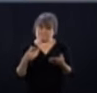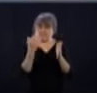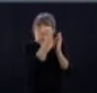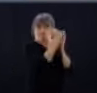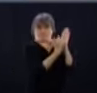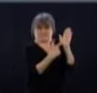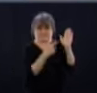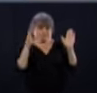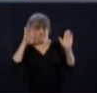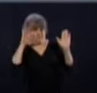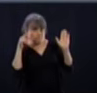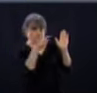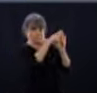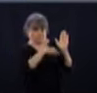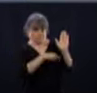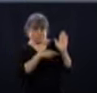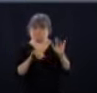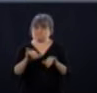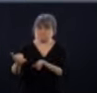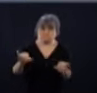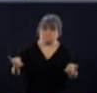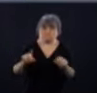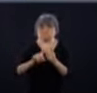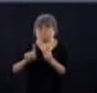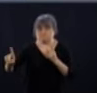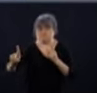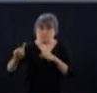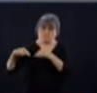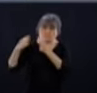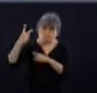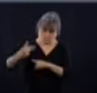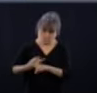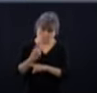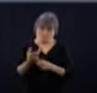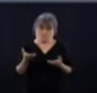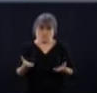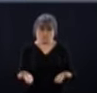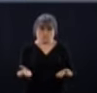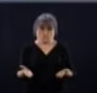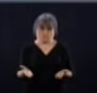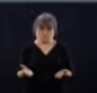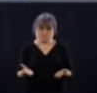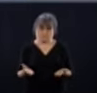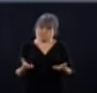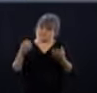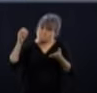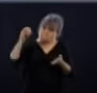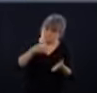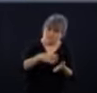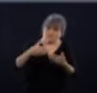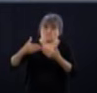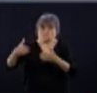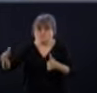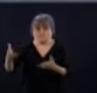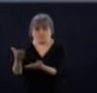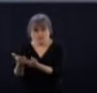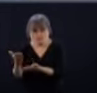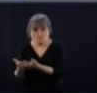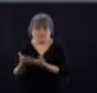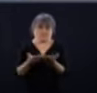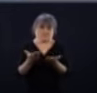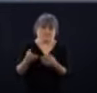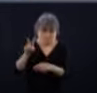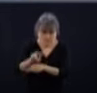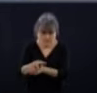permis cette semaine d'annoncer lundi notre plan de réouverture graduelle des écoles et des services de garde. Hier, d'annoncer une